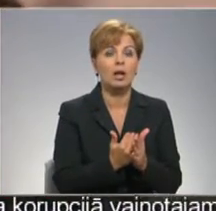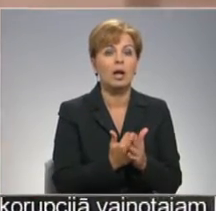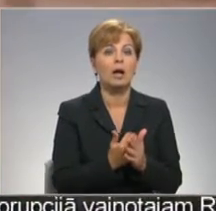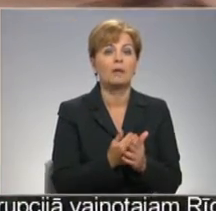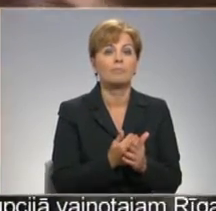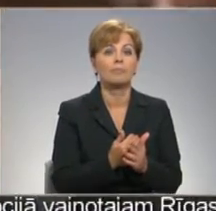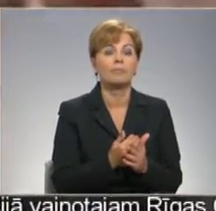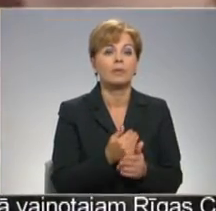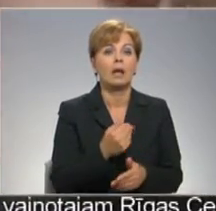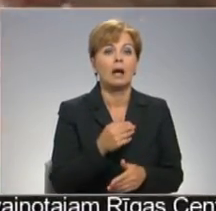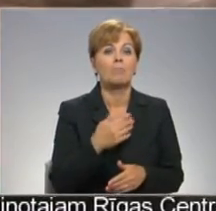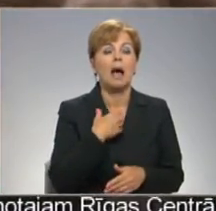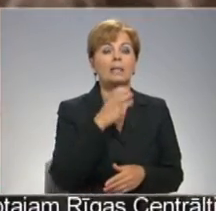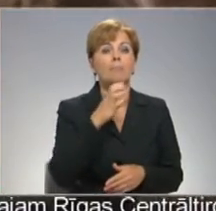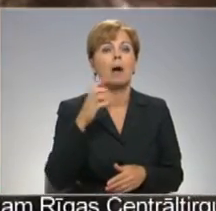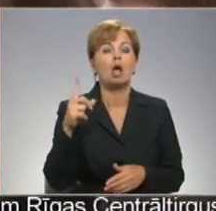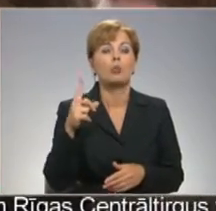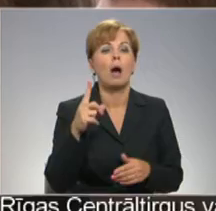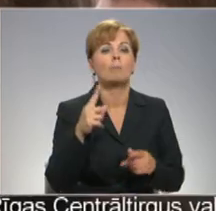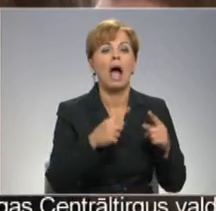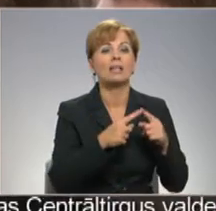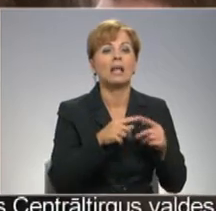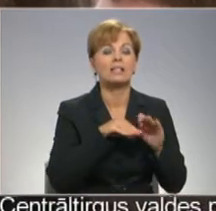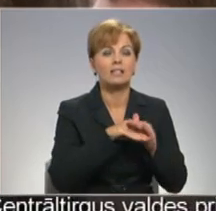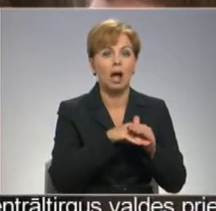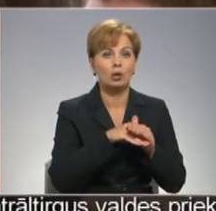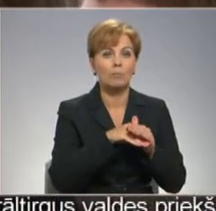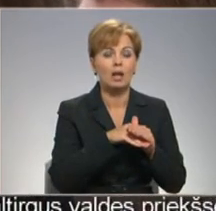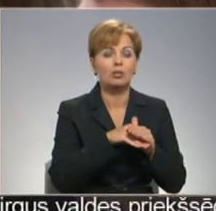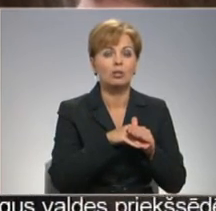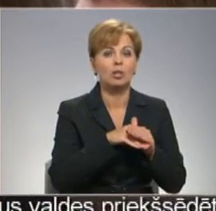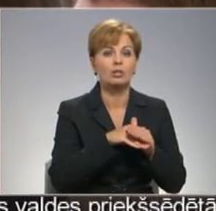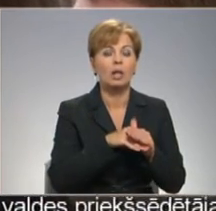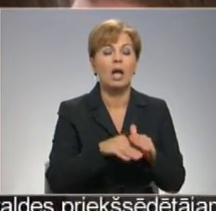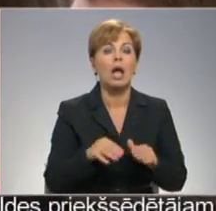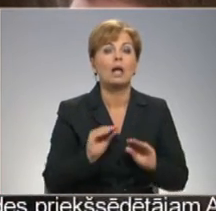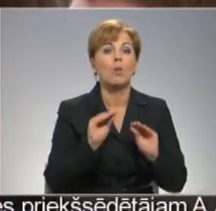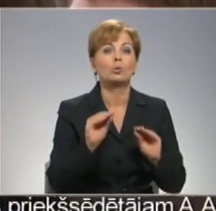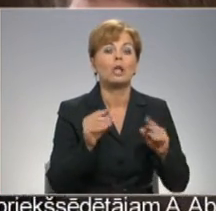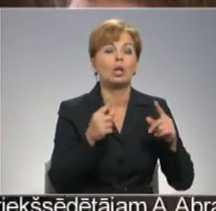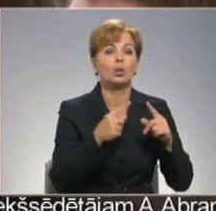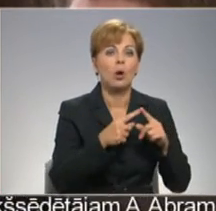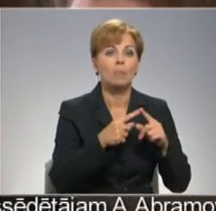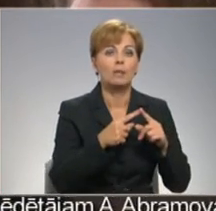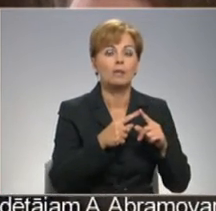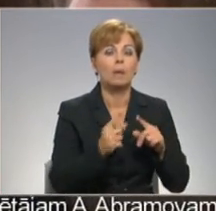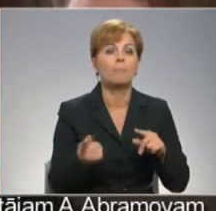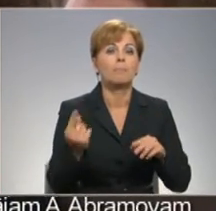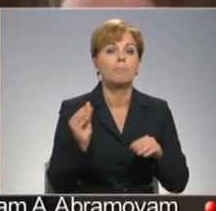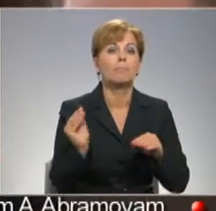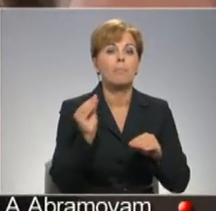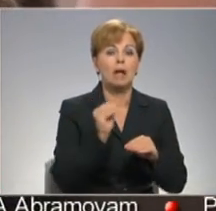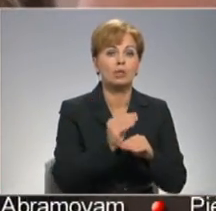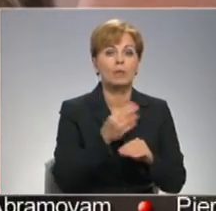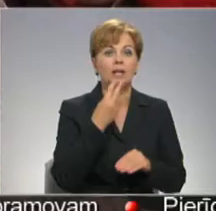parastā, padomju antena, ja ārā. Jā, ja jūs uzlikt antena vismaz ar 3-6 decibeli pastiprināt, tad jūs redzētu